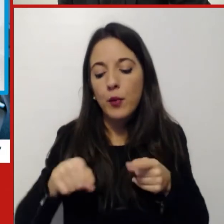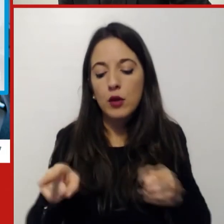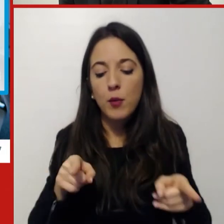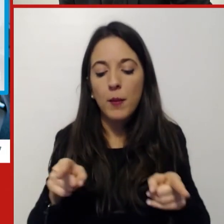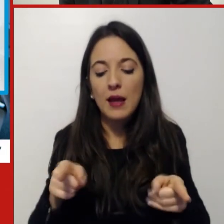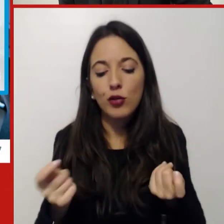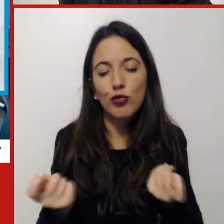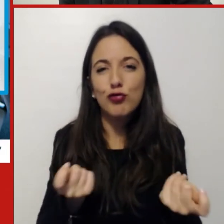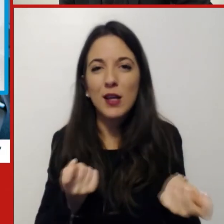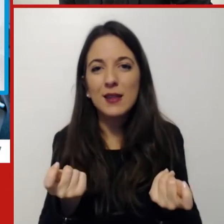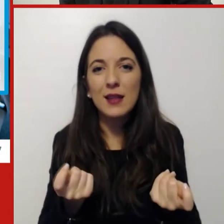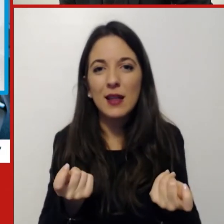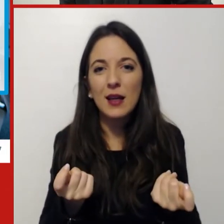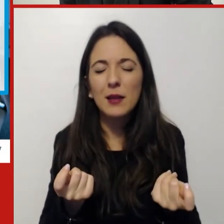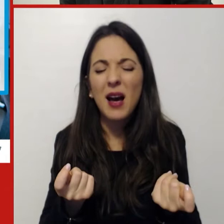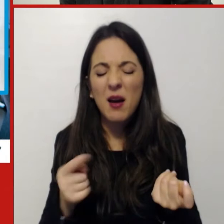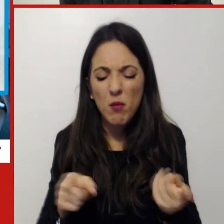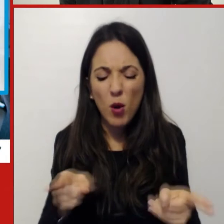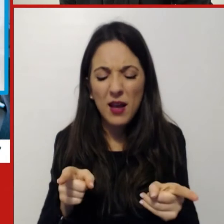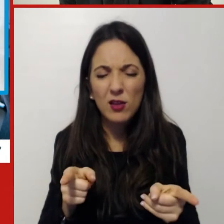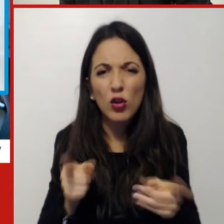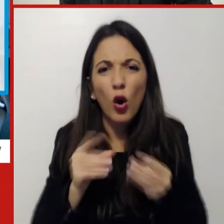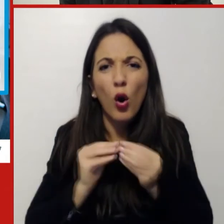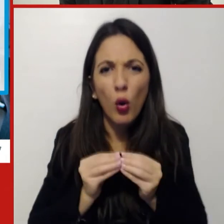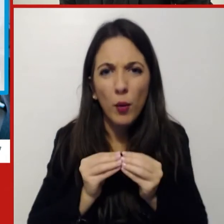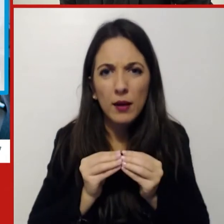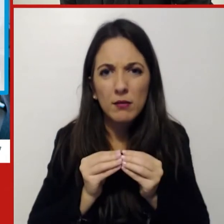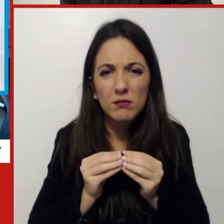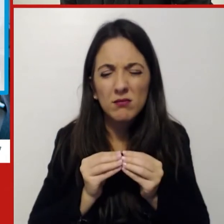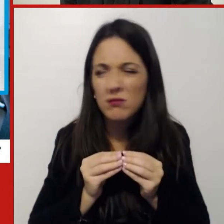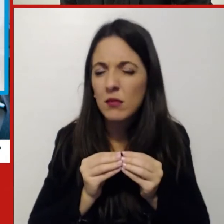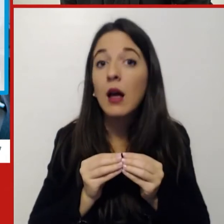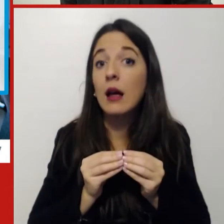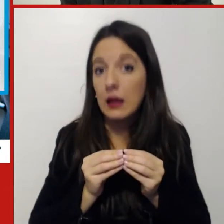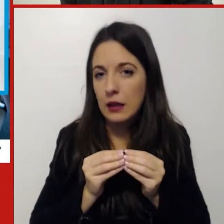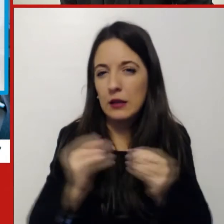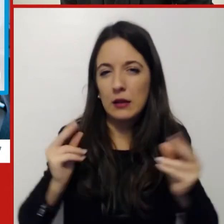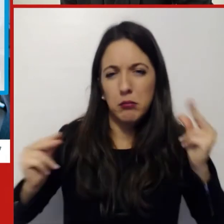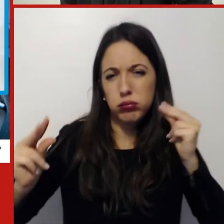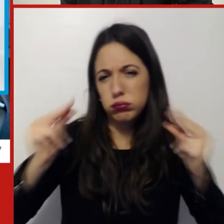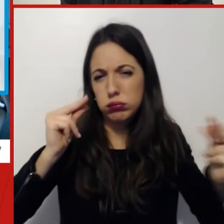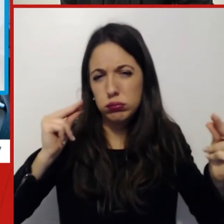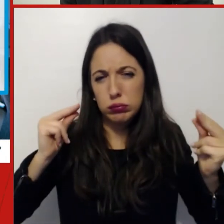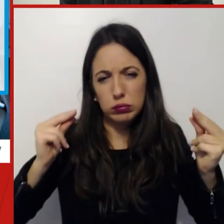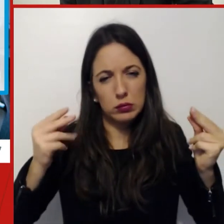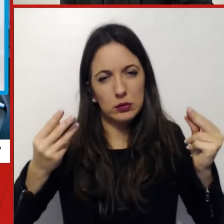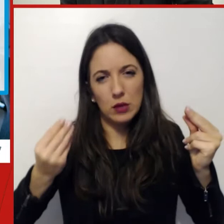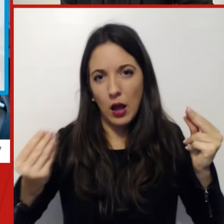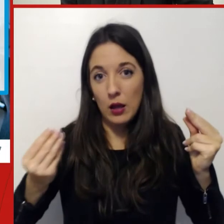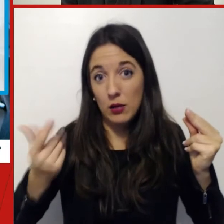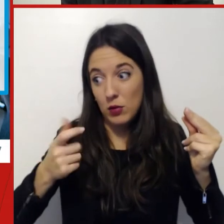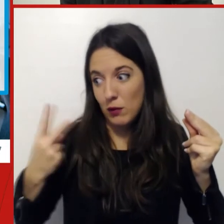ne parla tanto, cioè sono due anni che ci hanno messo psicologicamente alla prova